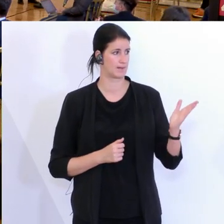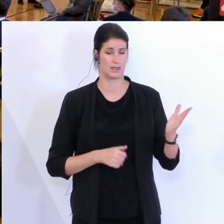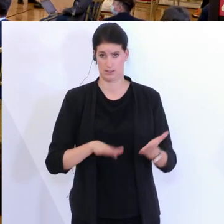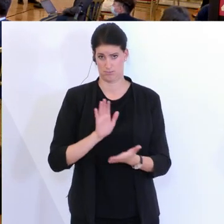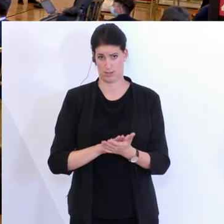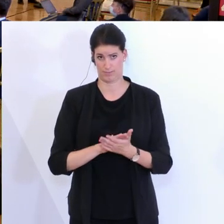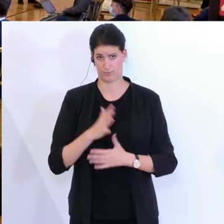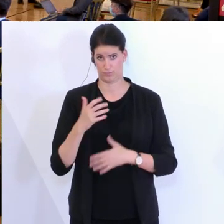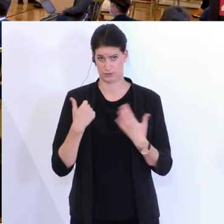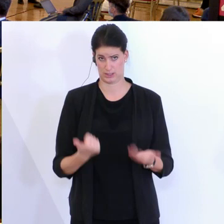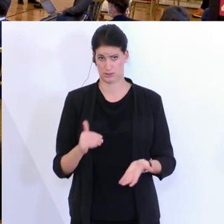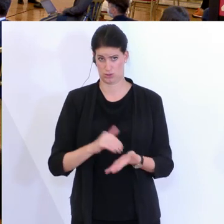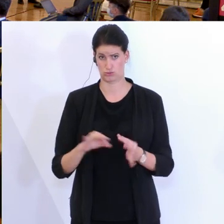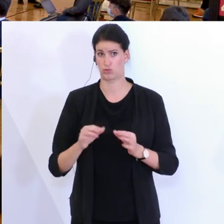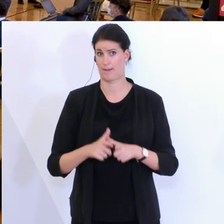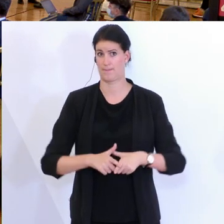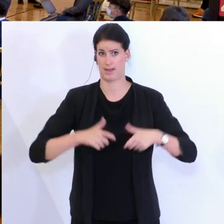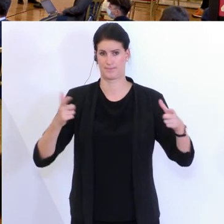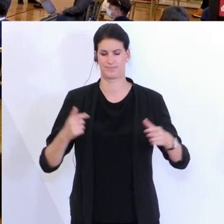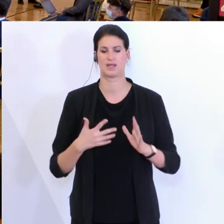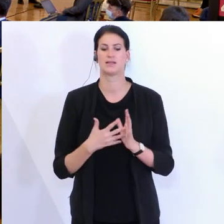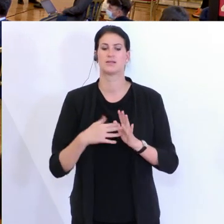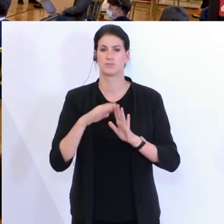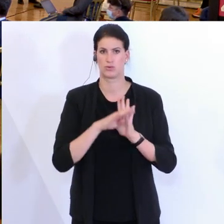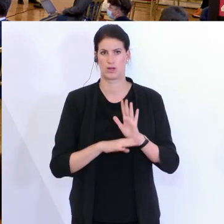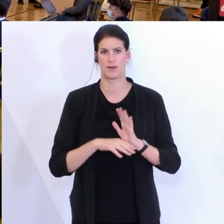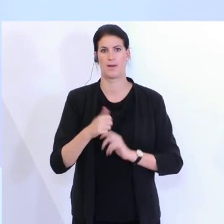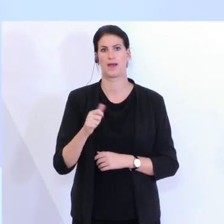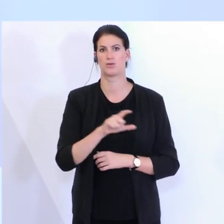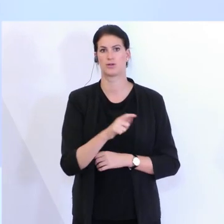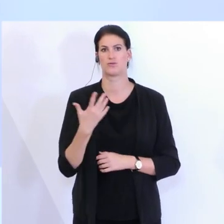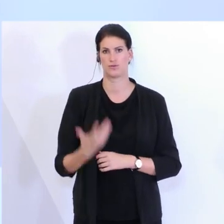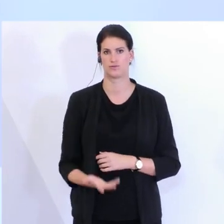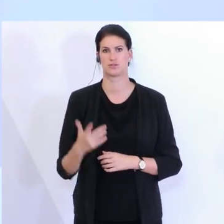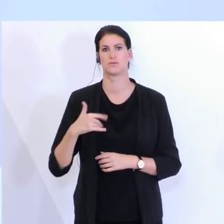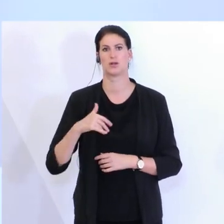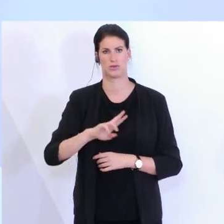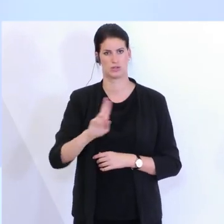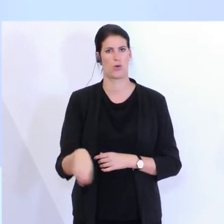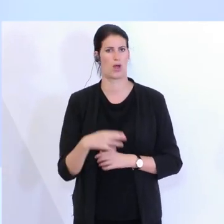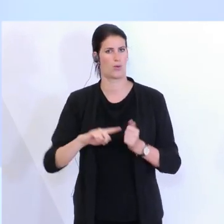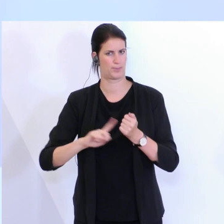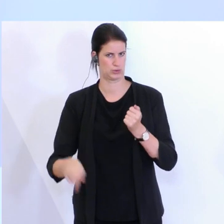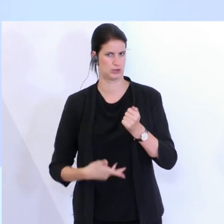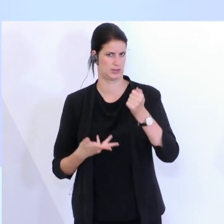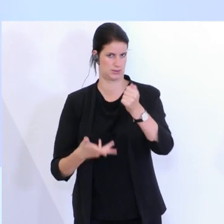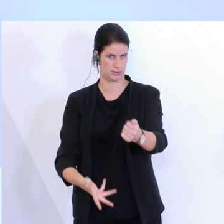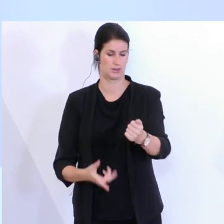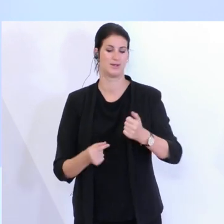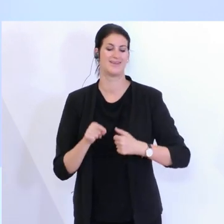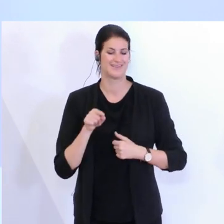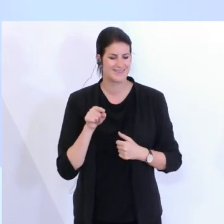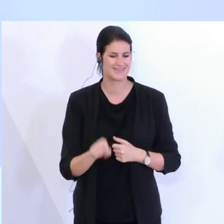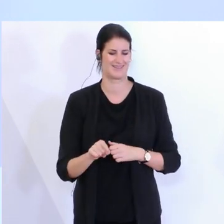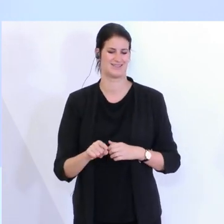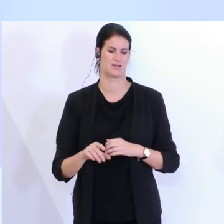Das Testprogramm ist auf 150 Millionen Euro budgetiert bis Ende des Jahres. Diese Möglichkeit, diese Kapazität